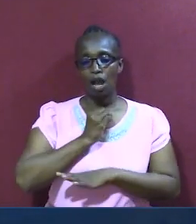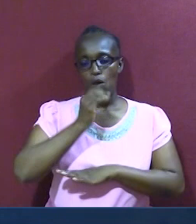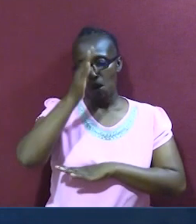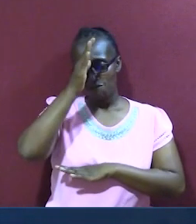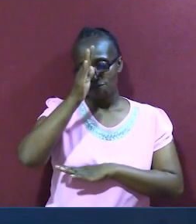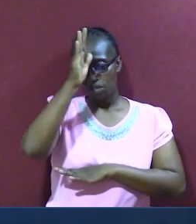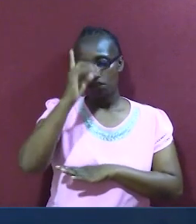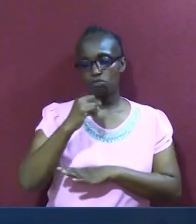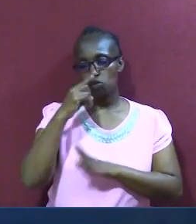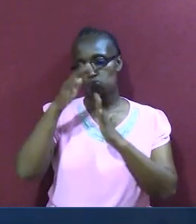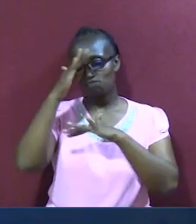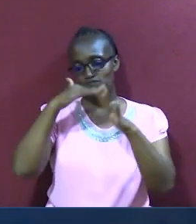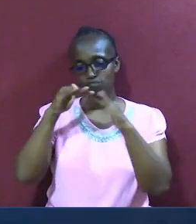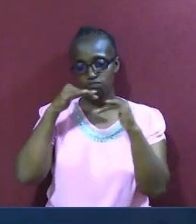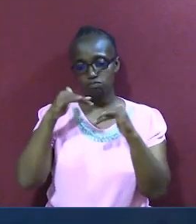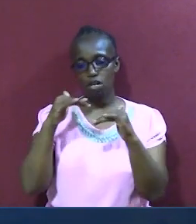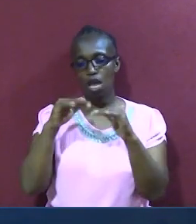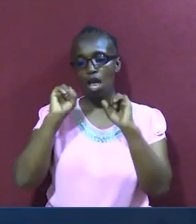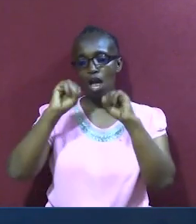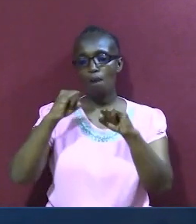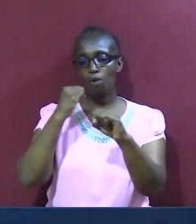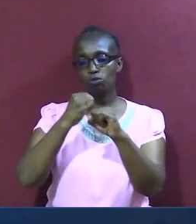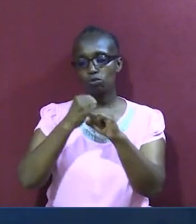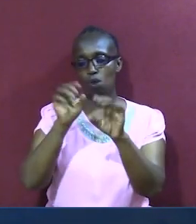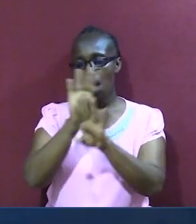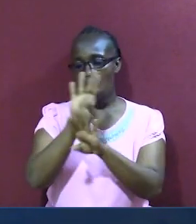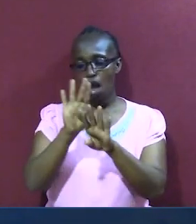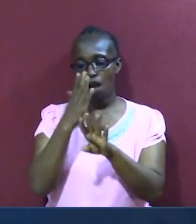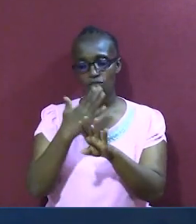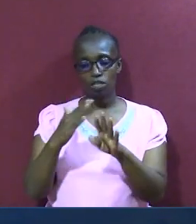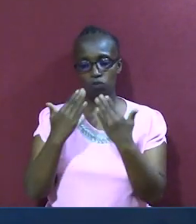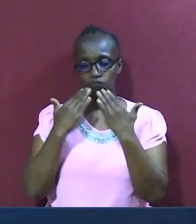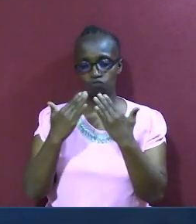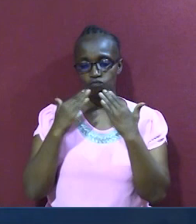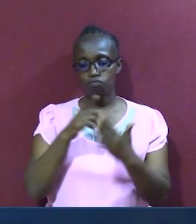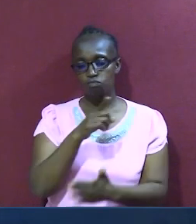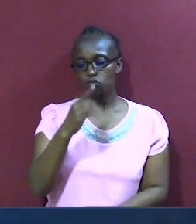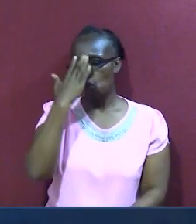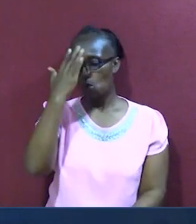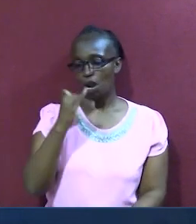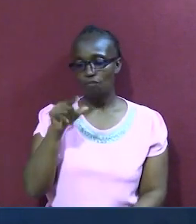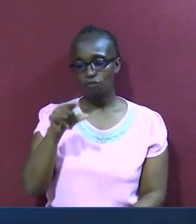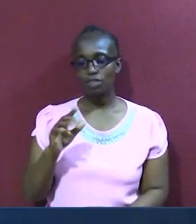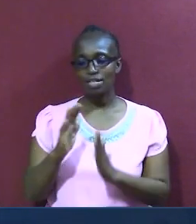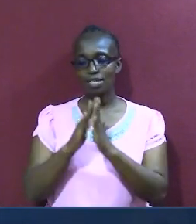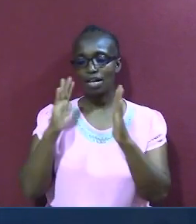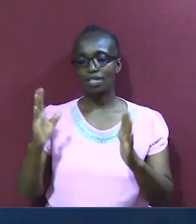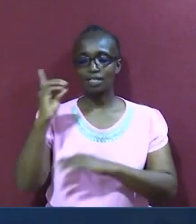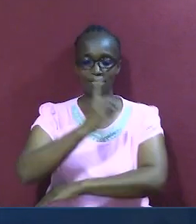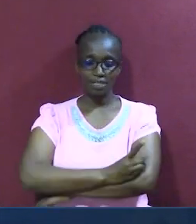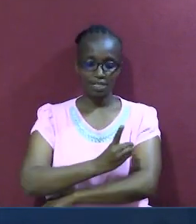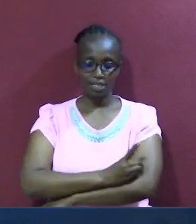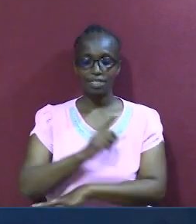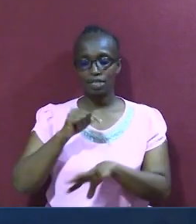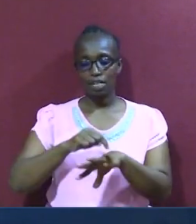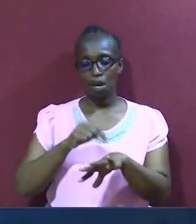juu saidi, muweza wayote, tuna kushukuru, kwa sababu ya siku ya leo, tunapo chukua atua ya